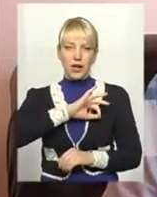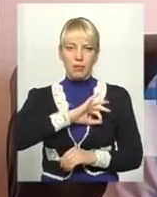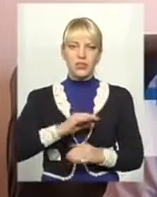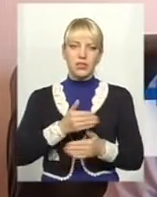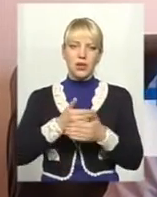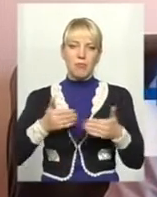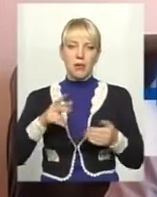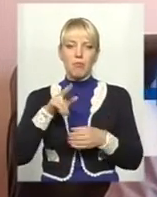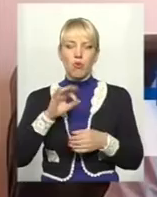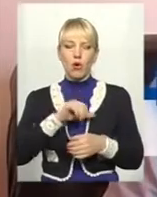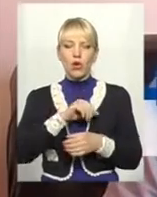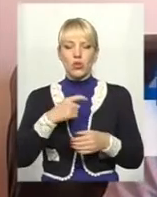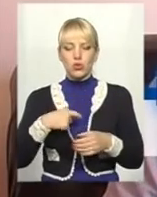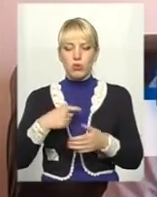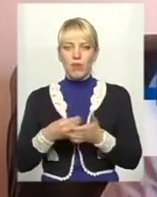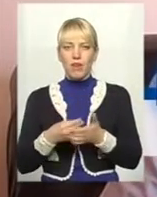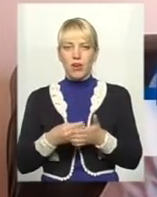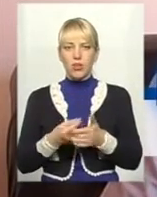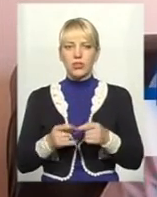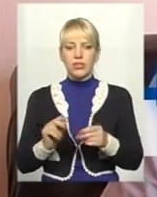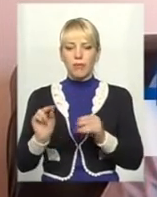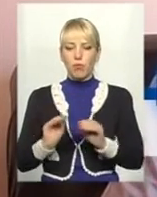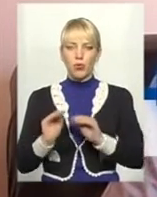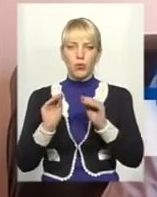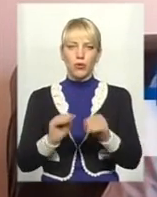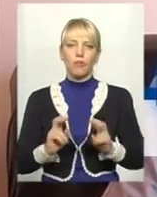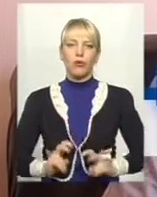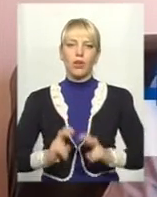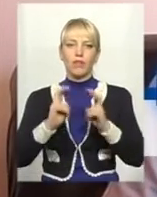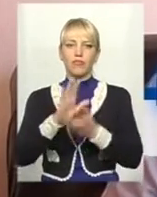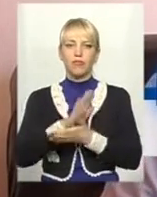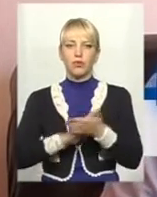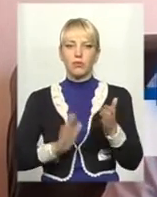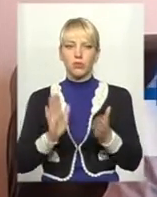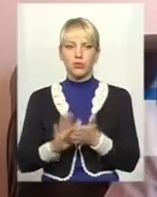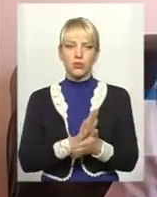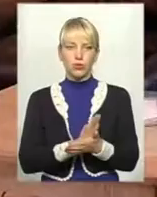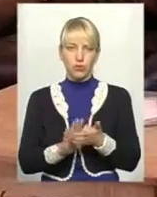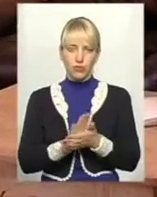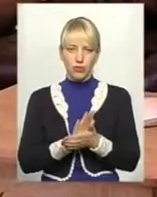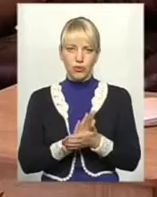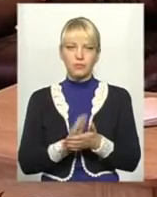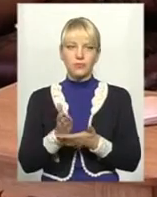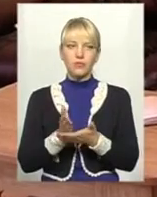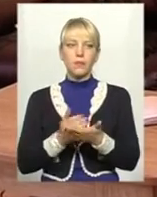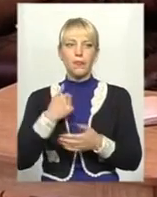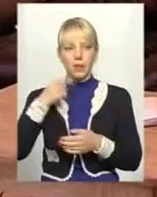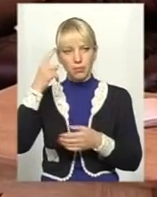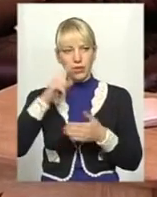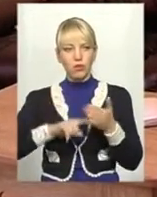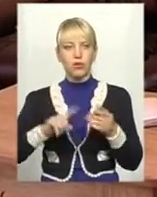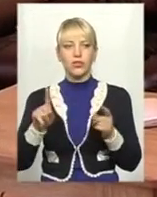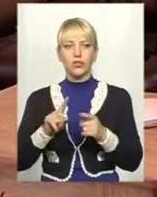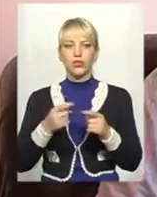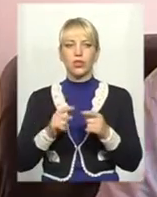по собівартості монтуємо туди ліфт. І в подальшому ми будемо безкоштовно обслуговувати. Я переконаний, що добрі